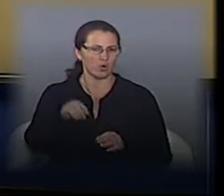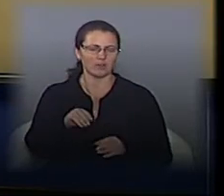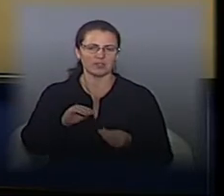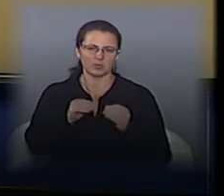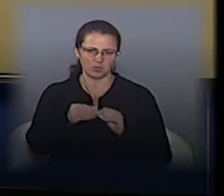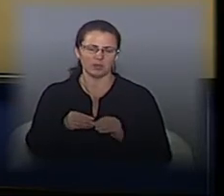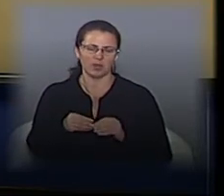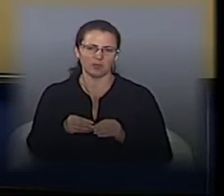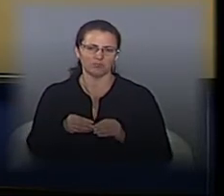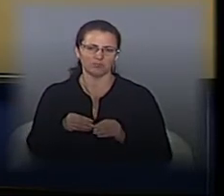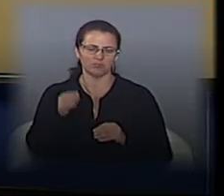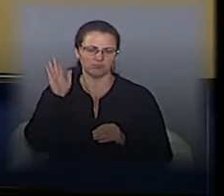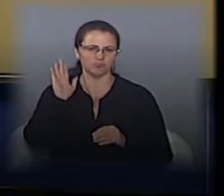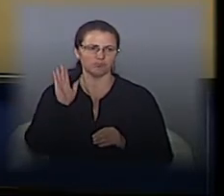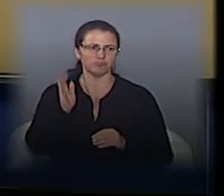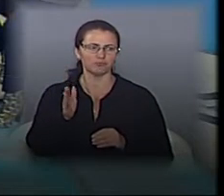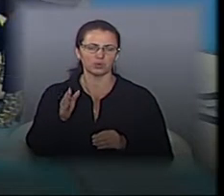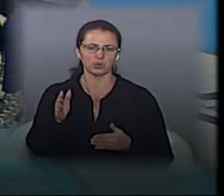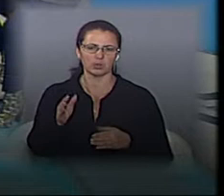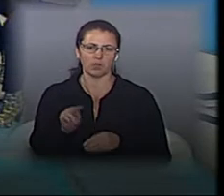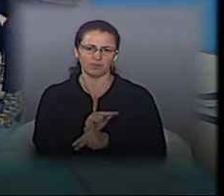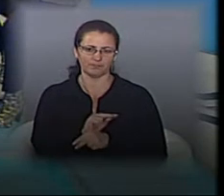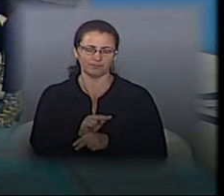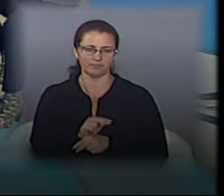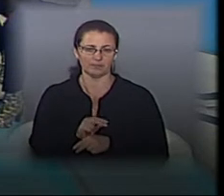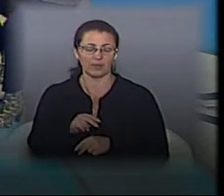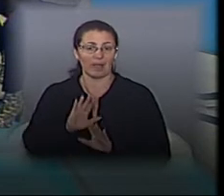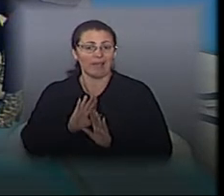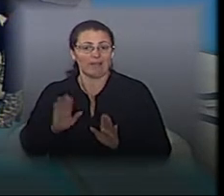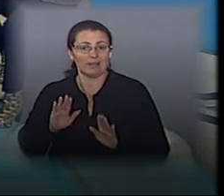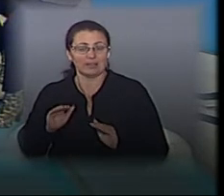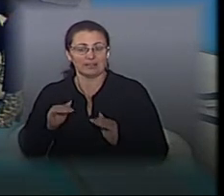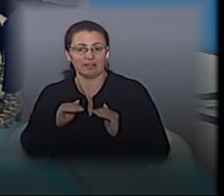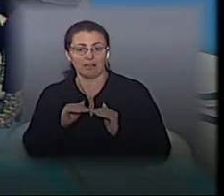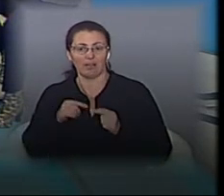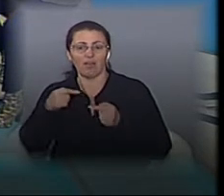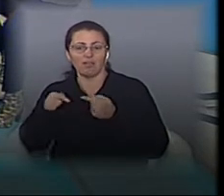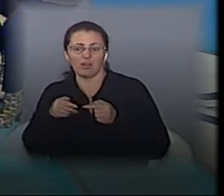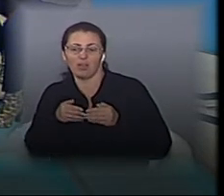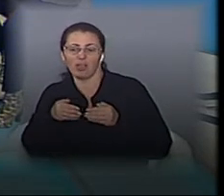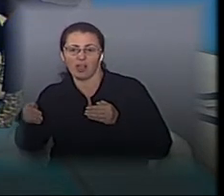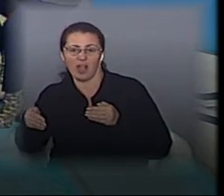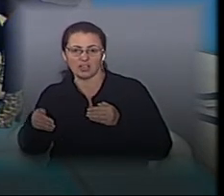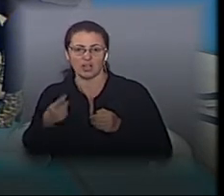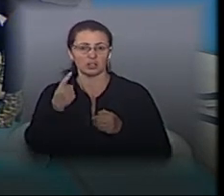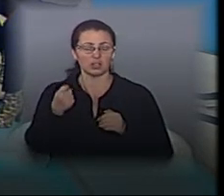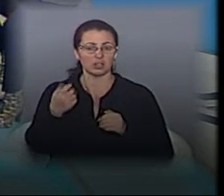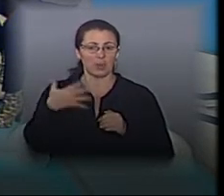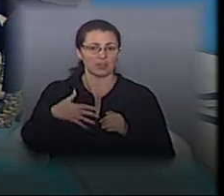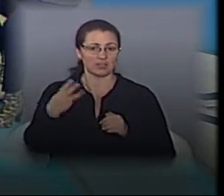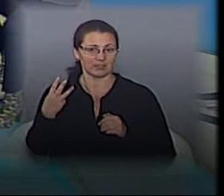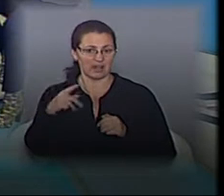Була відремонтована тільки до Кривчицької дороги, а вниз же спуск до цвинтара, до 153 номера.